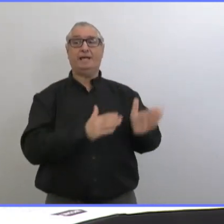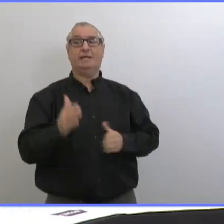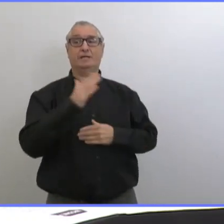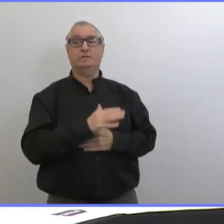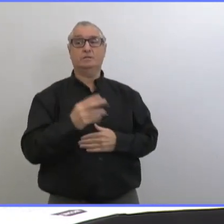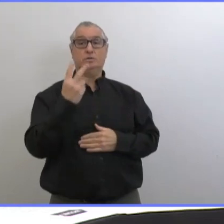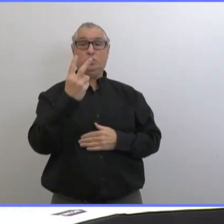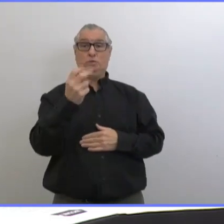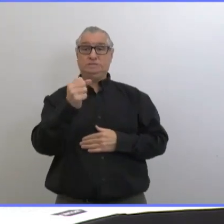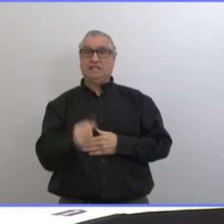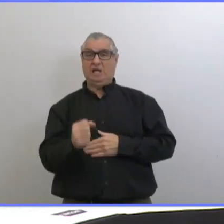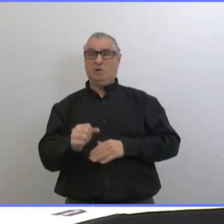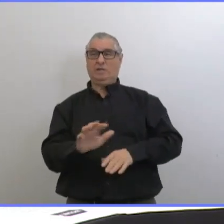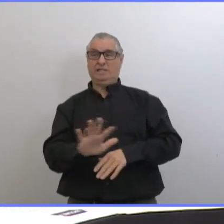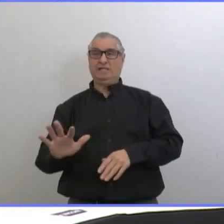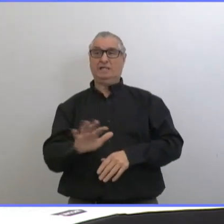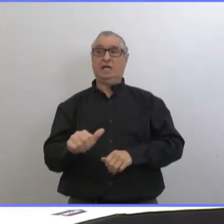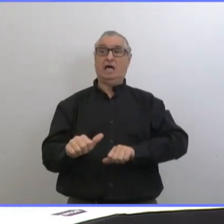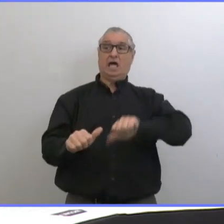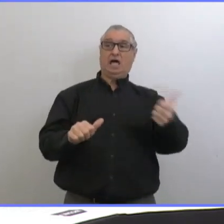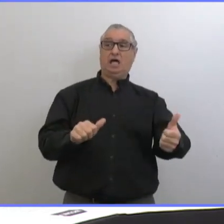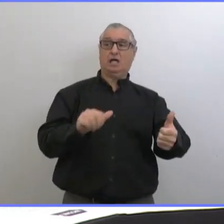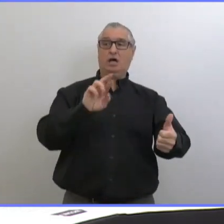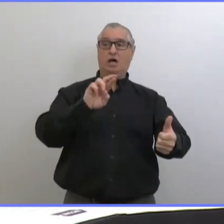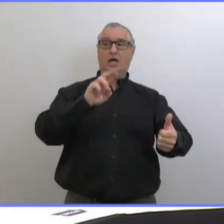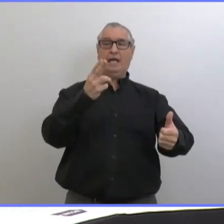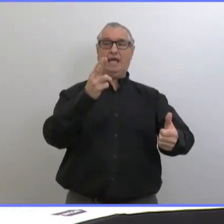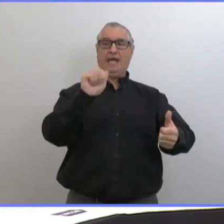autres régions sanitaires. On travaille là-dessus à l'heure actuelle.